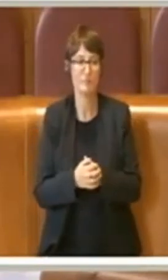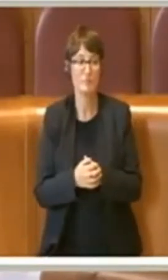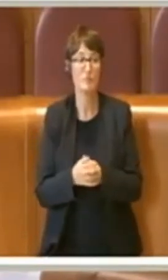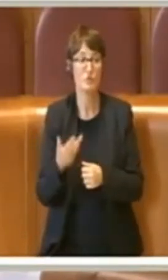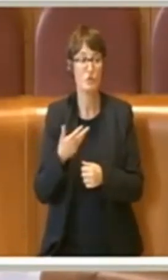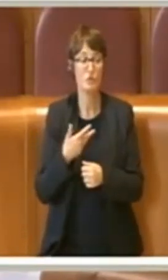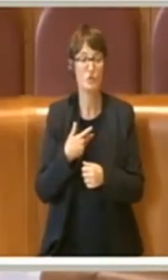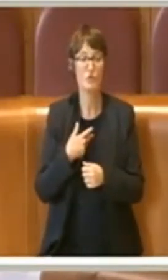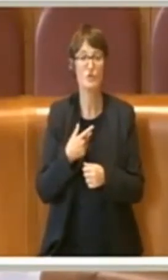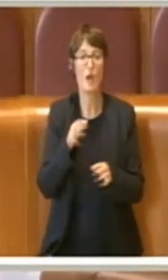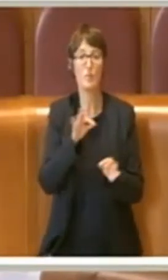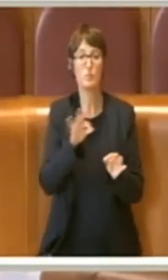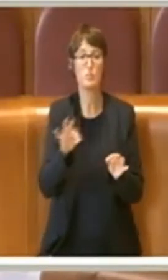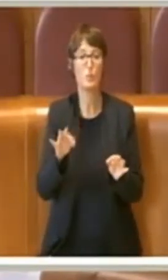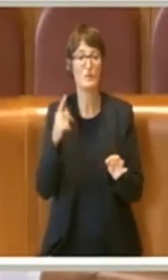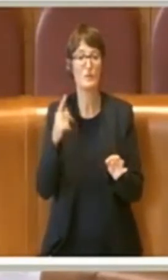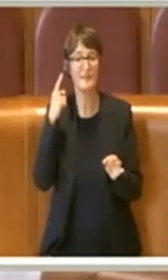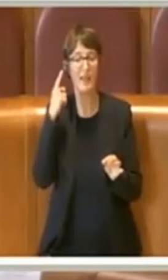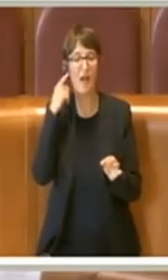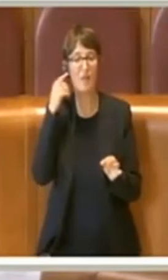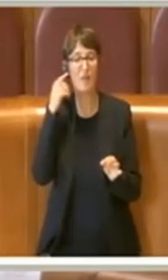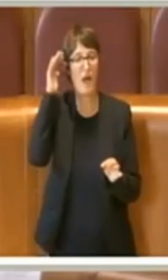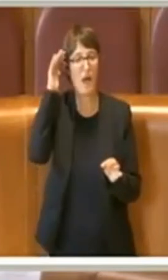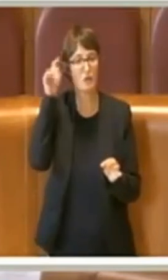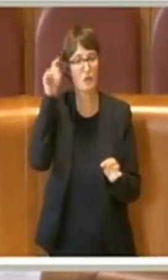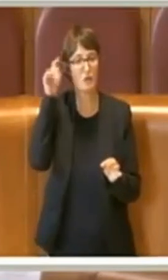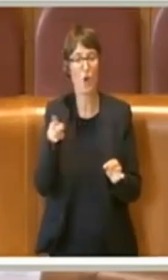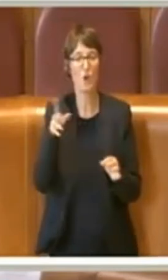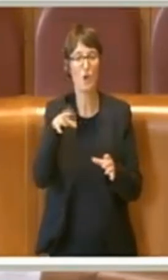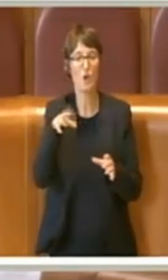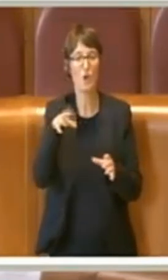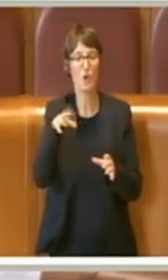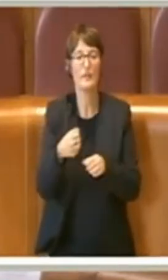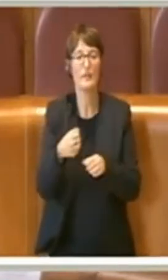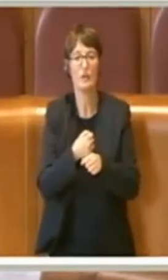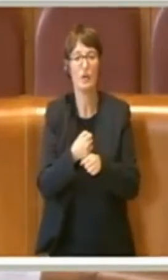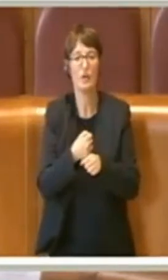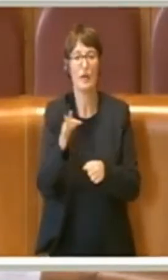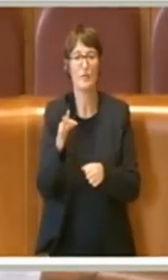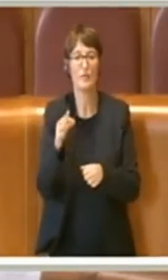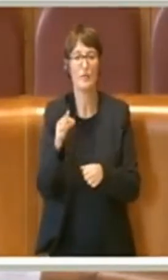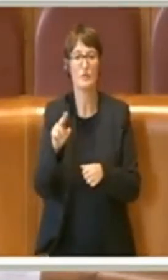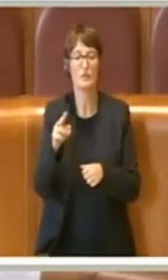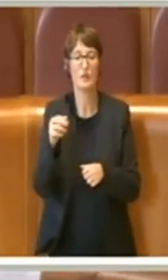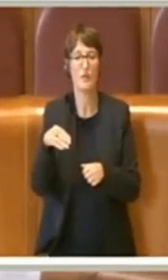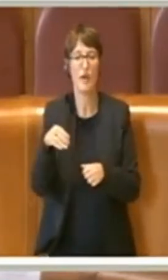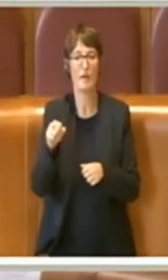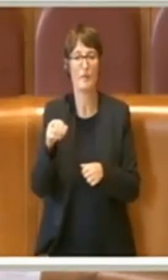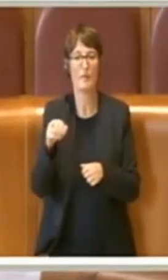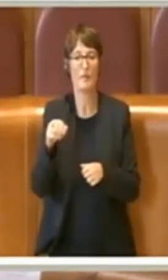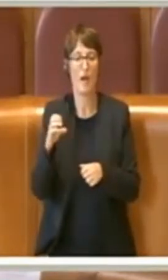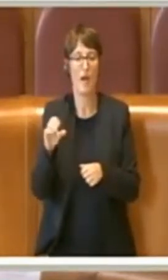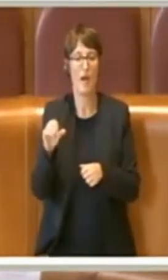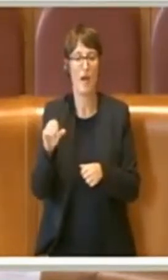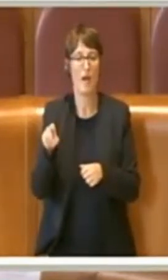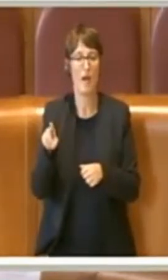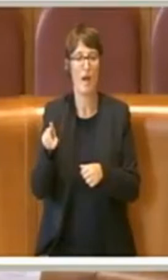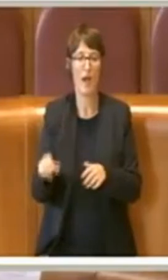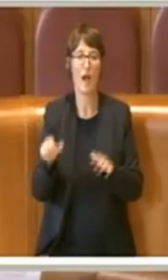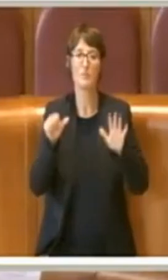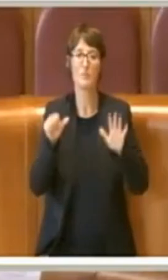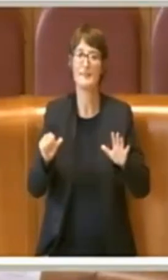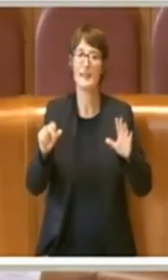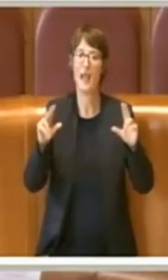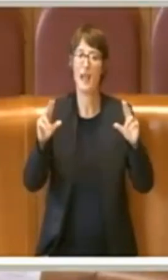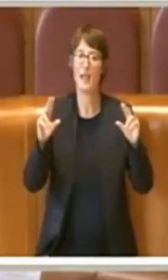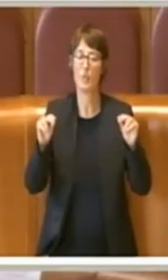45 punti d'ascolto delle farmacie Pharmacup, i 6 nuovi centri antiviolenza di cui abbiamo parlato,